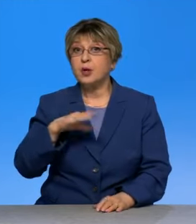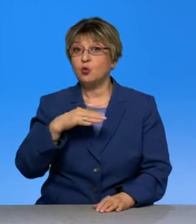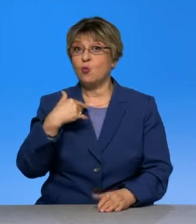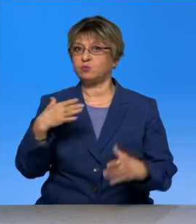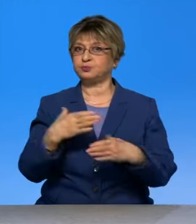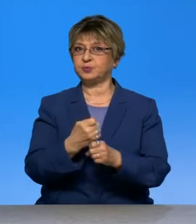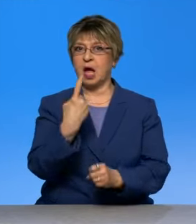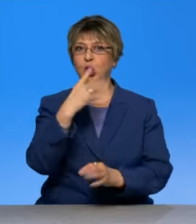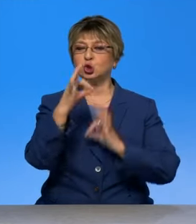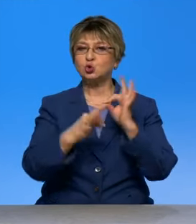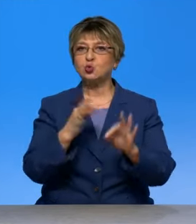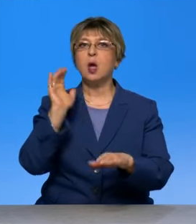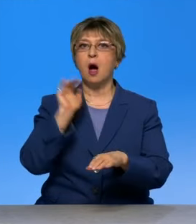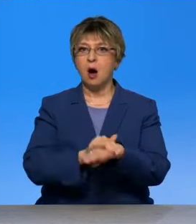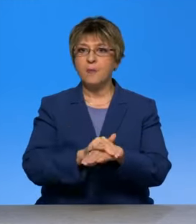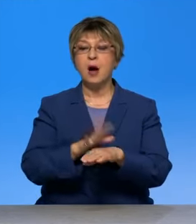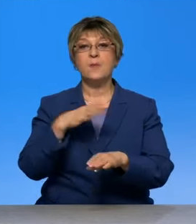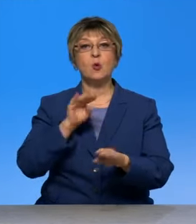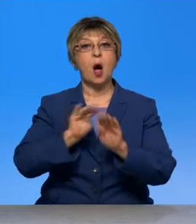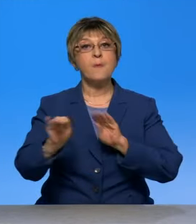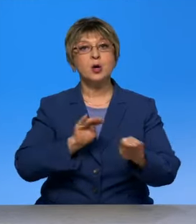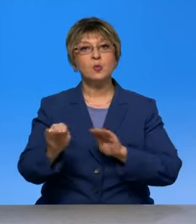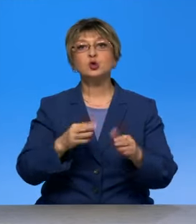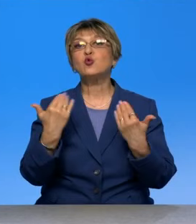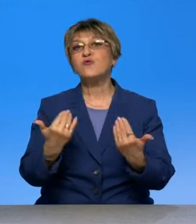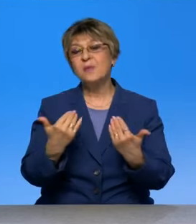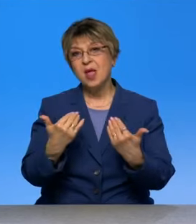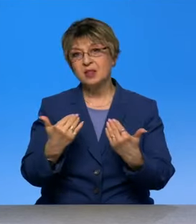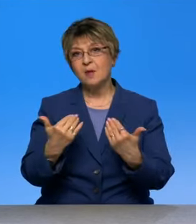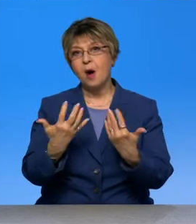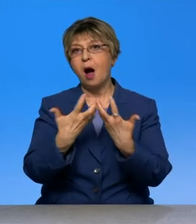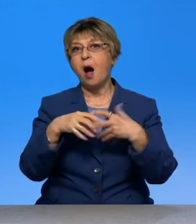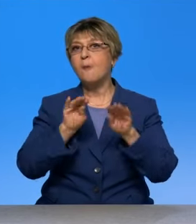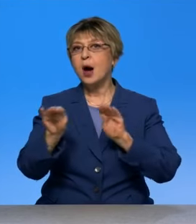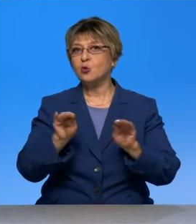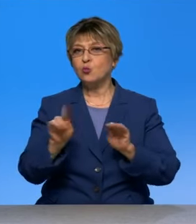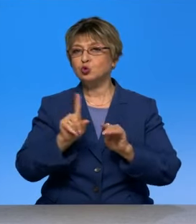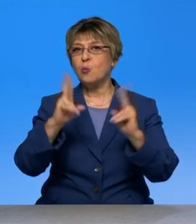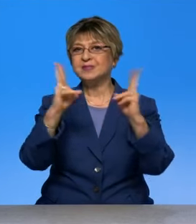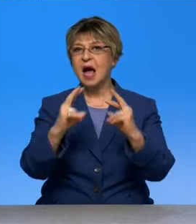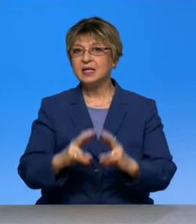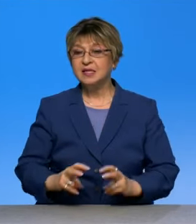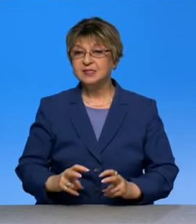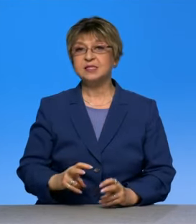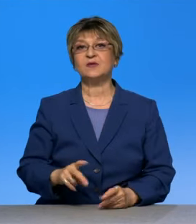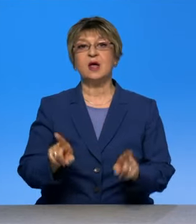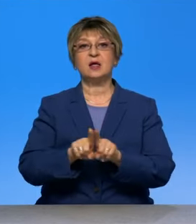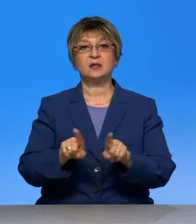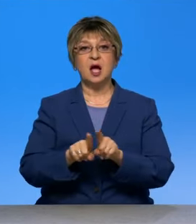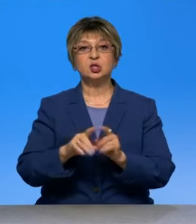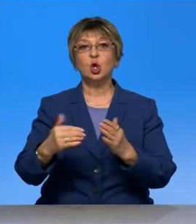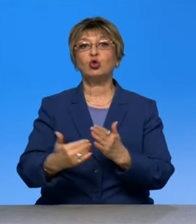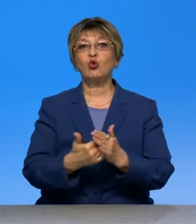То есть оборудовали всю Россию новое современное оборудование для диагностики. Оборудовали новые такие средства для